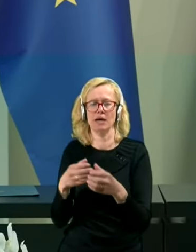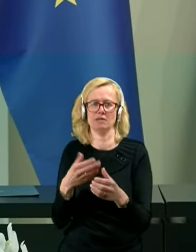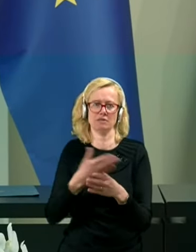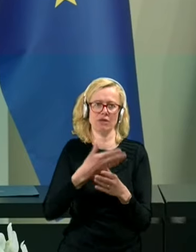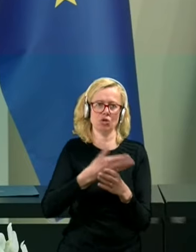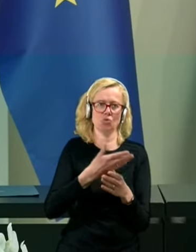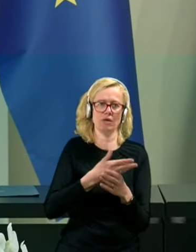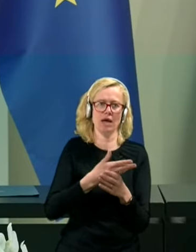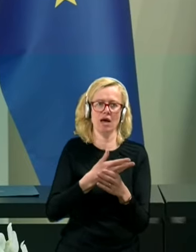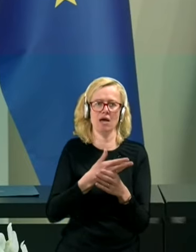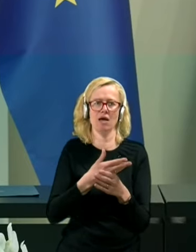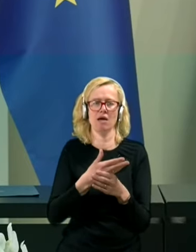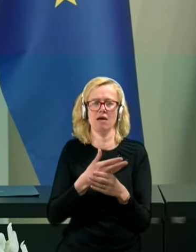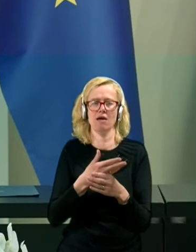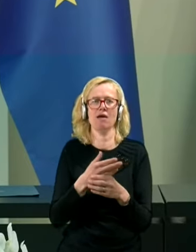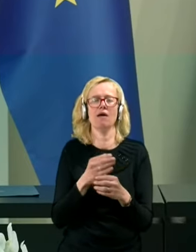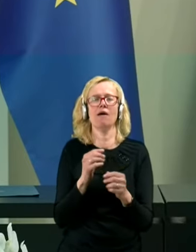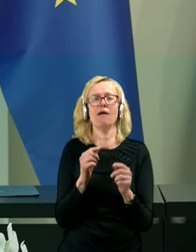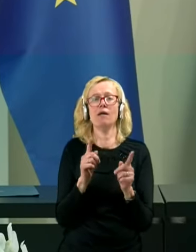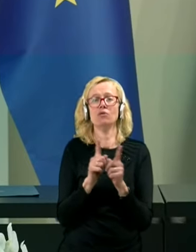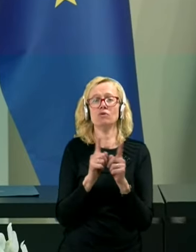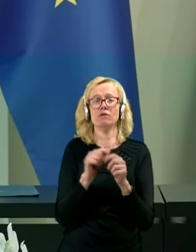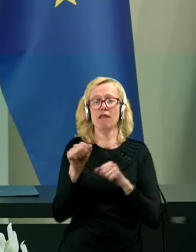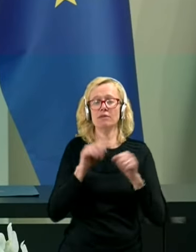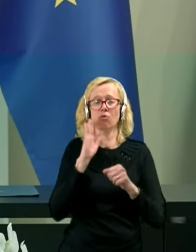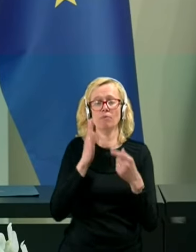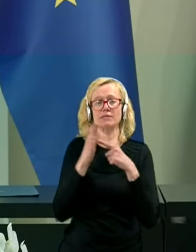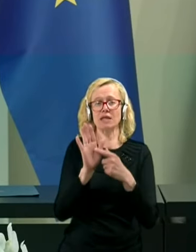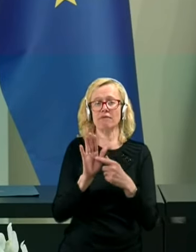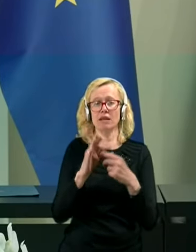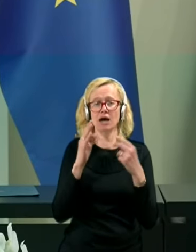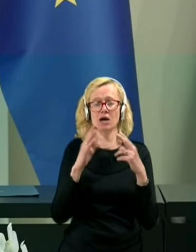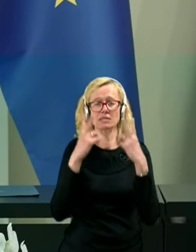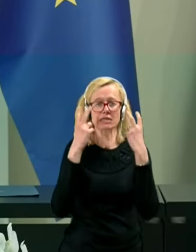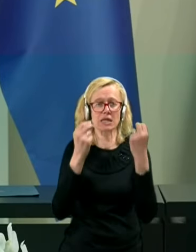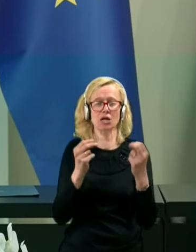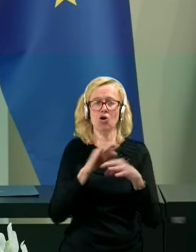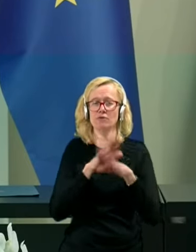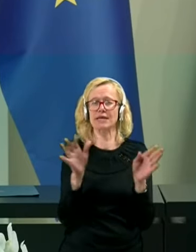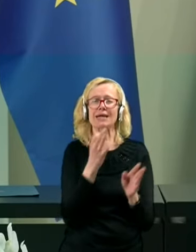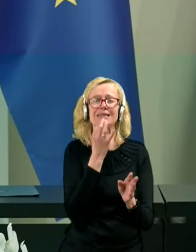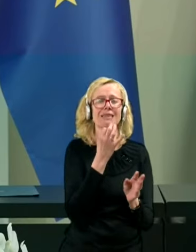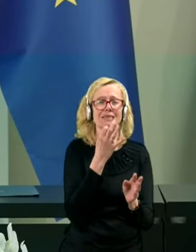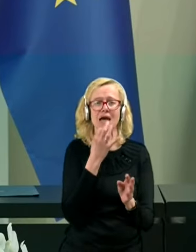predstavila celotno sliko v vseh detajljih,